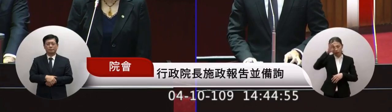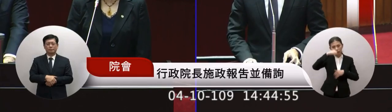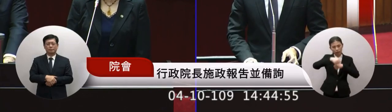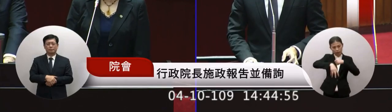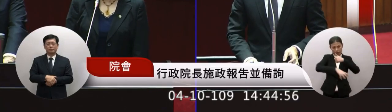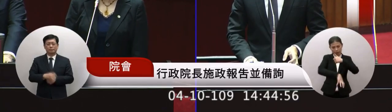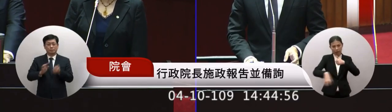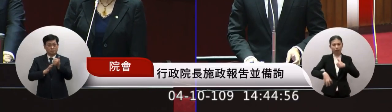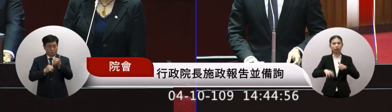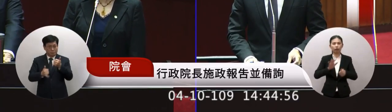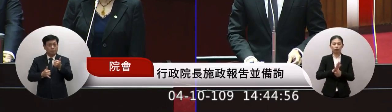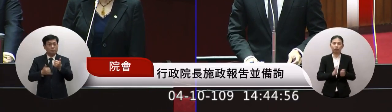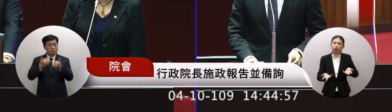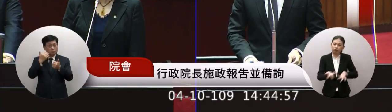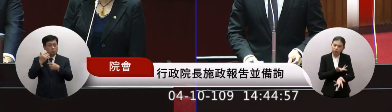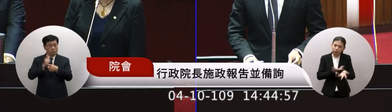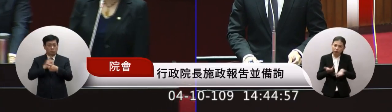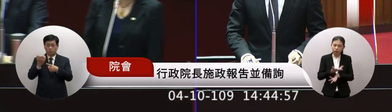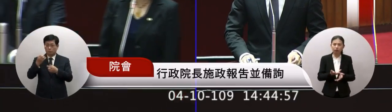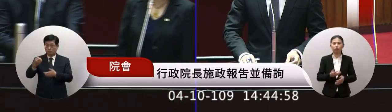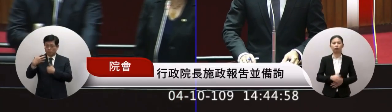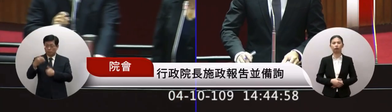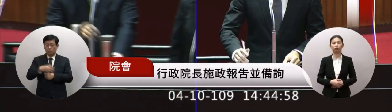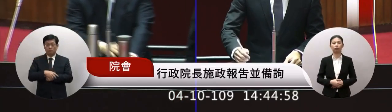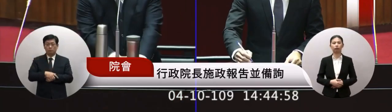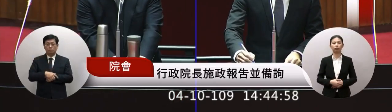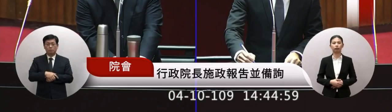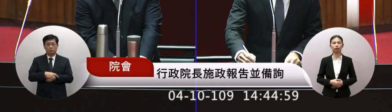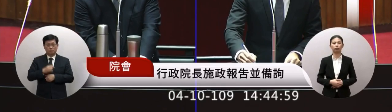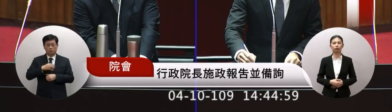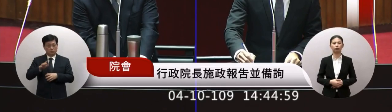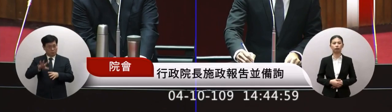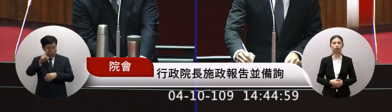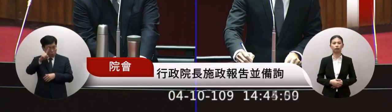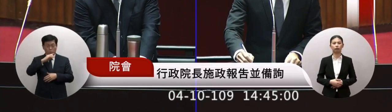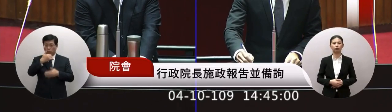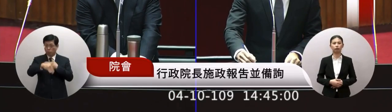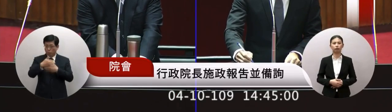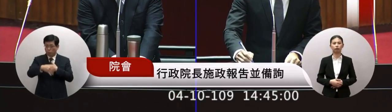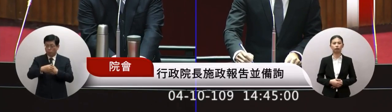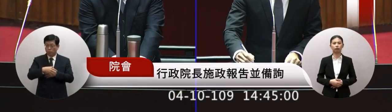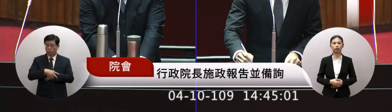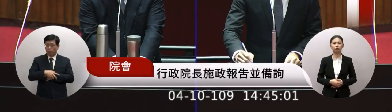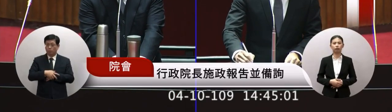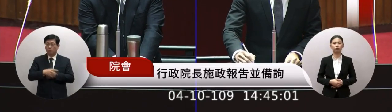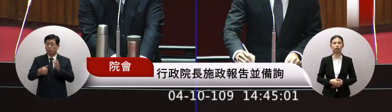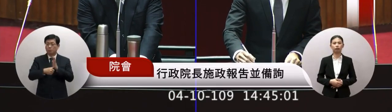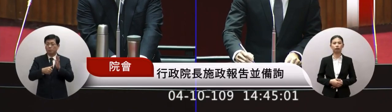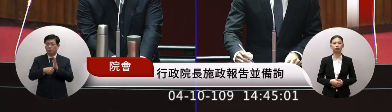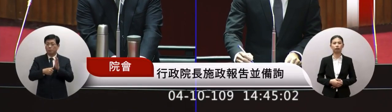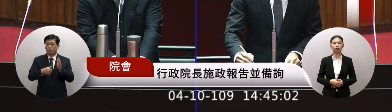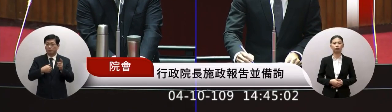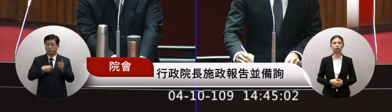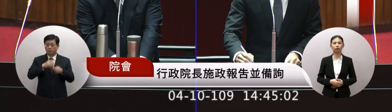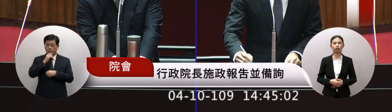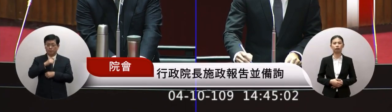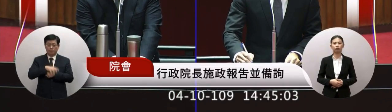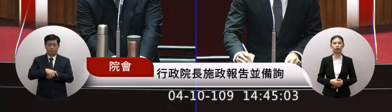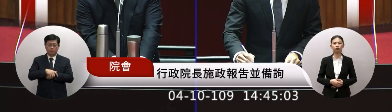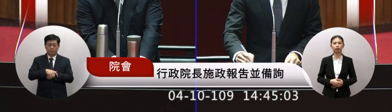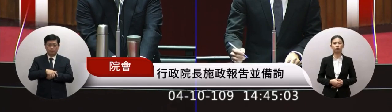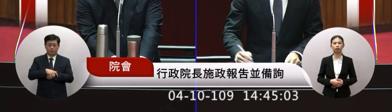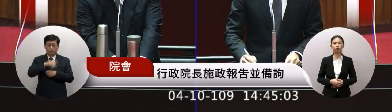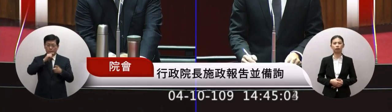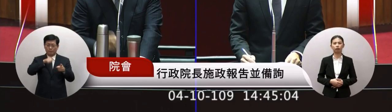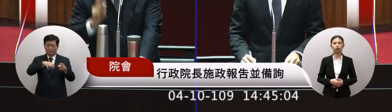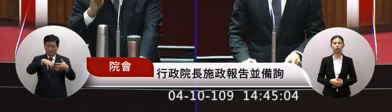對委員你剛才這樣說你如果有看一支影集影集Equalizer 2